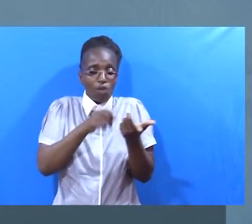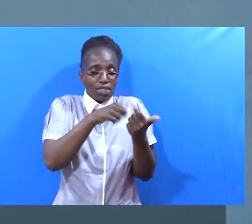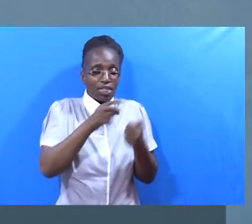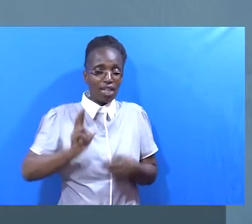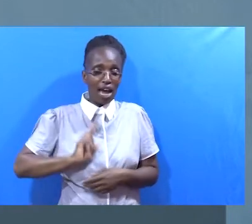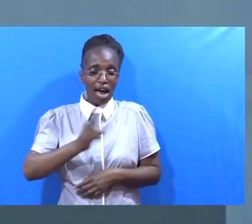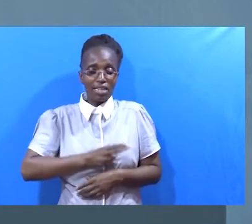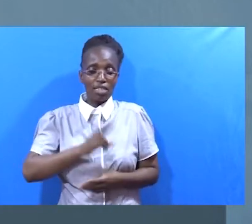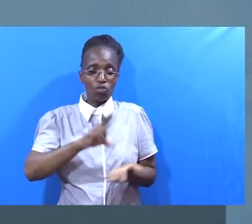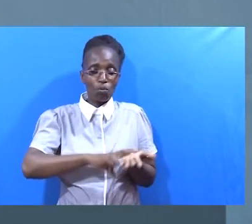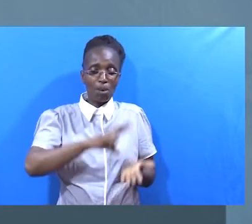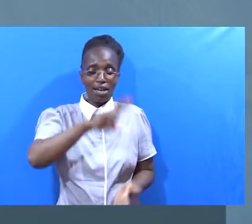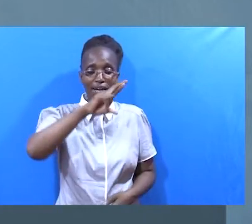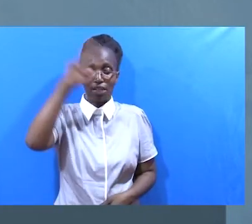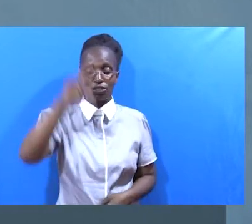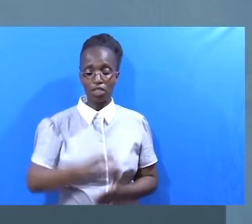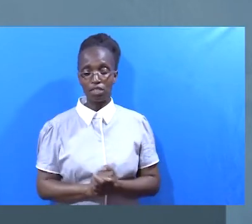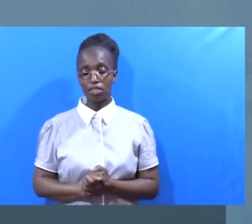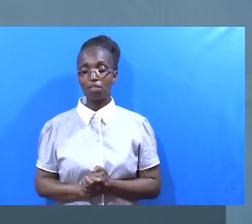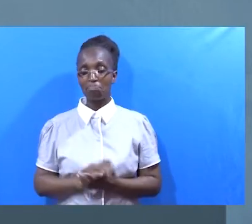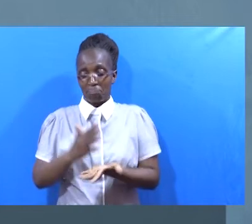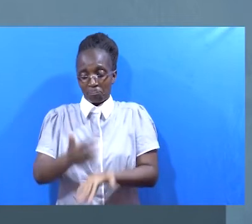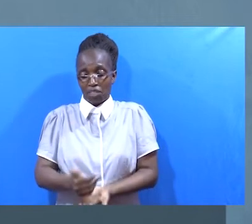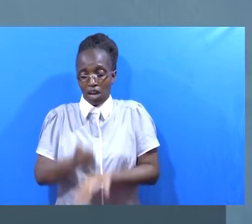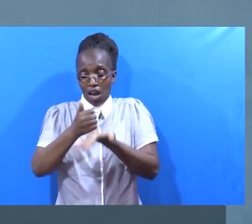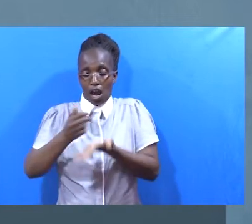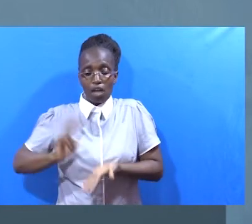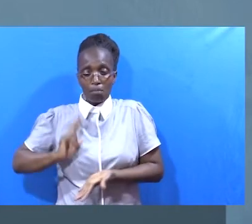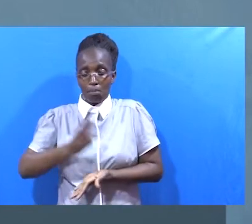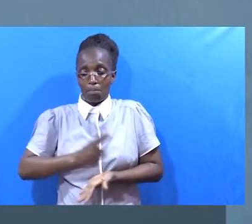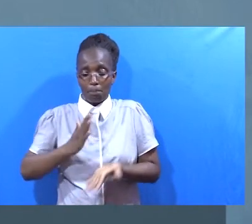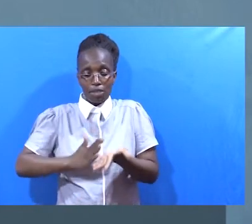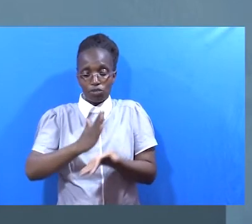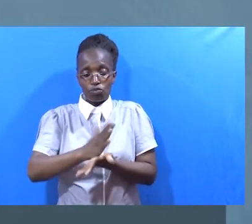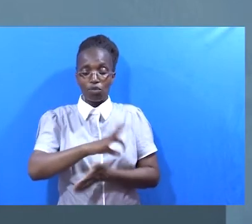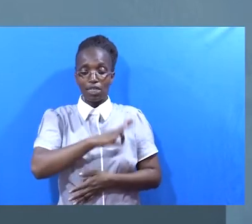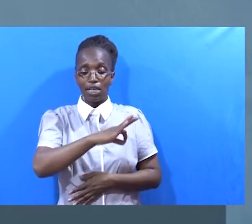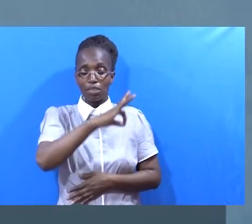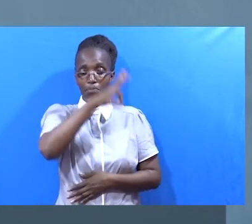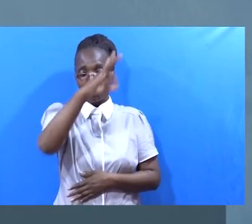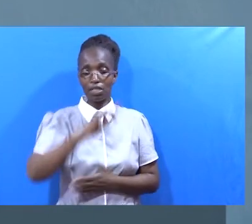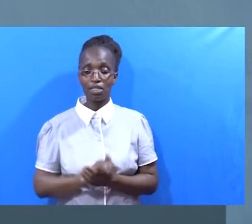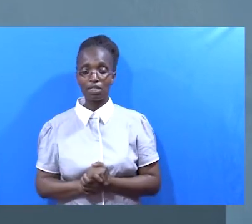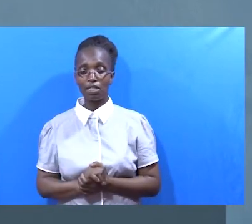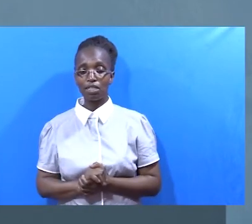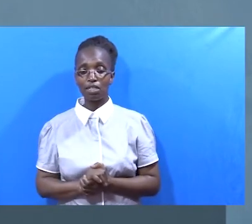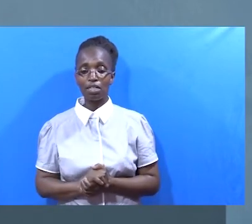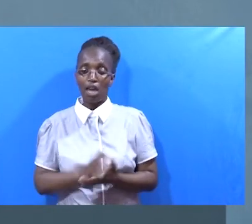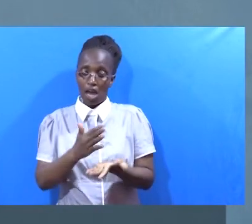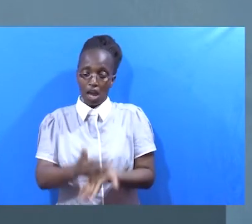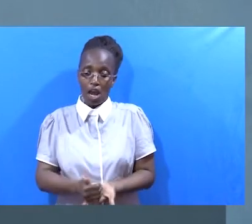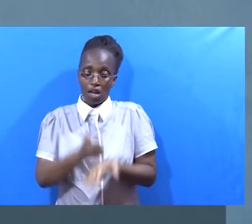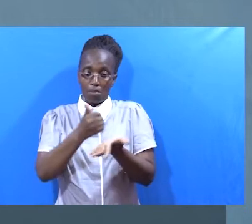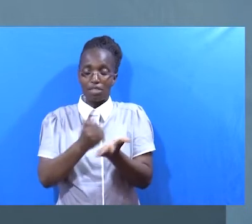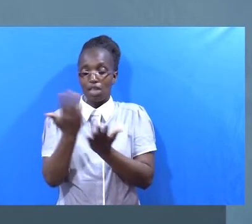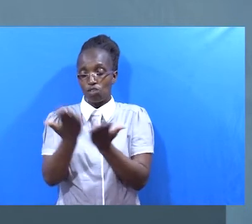Patakatifu Na unatuesabia tuheri Kwa sababu ya kutumika Tusaidie baba Kupitia kwa romta katifu Hii jambola